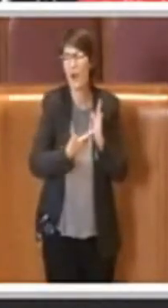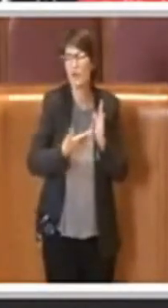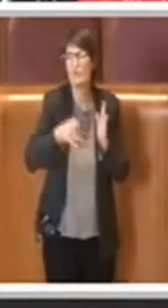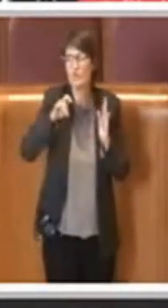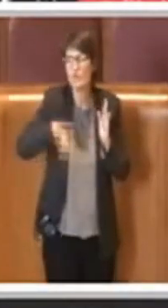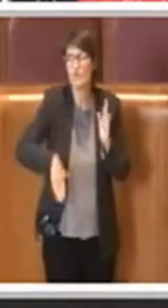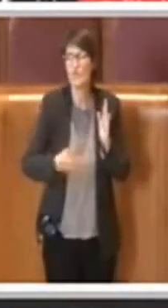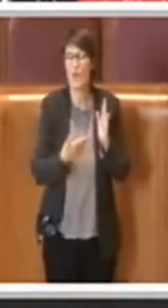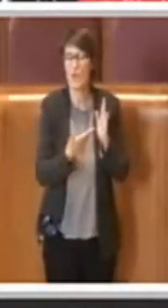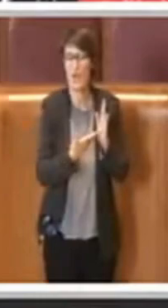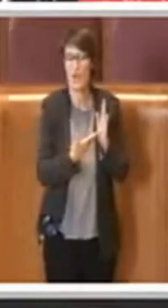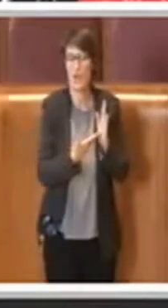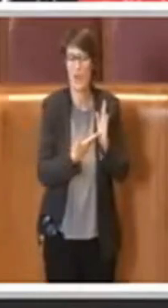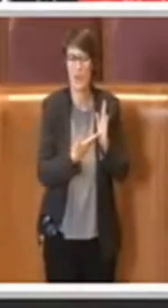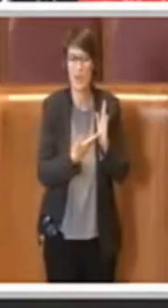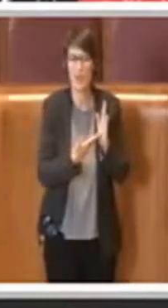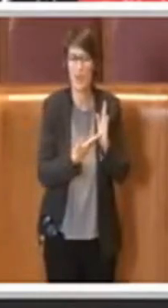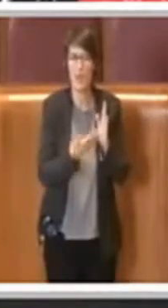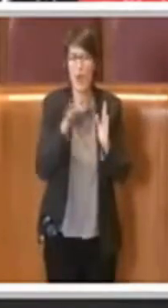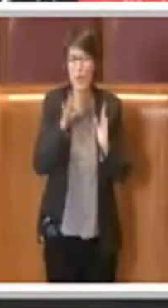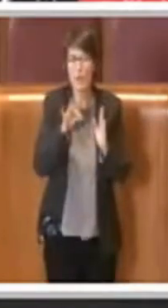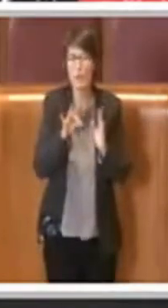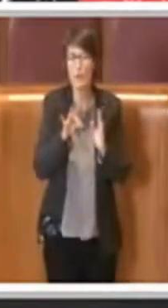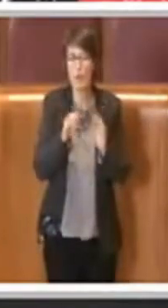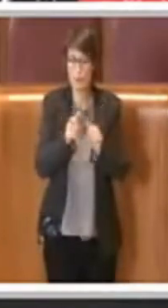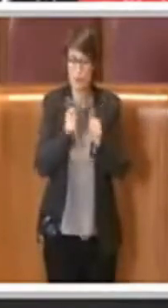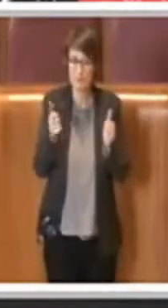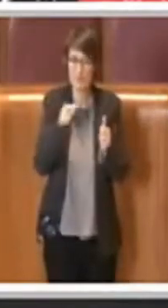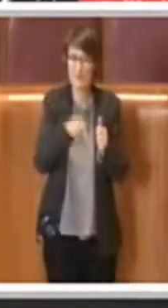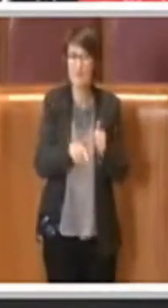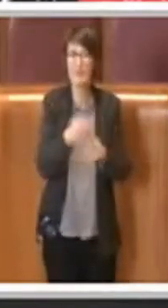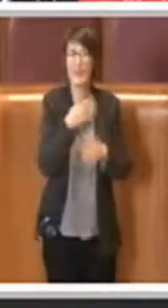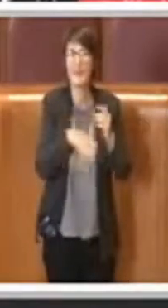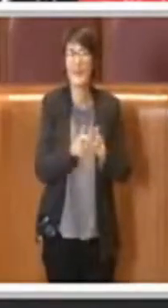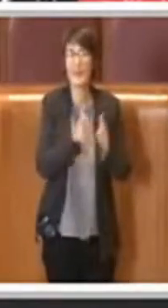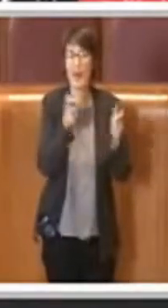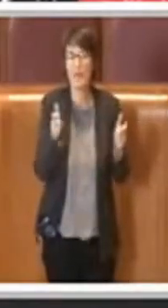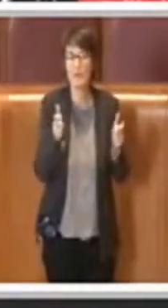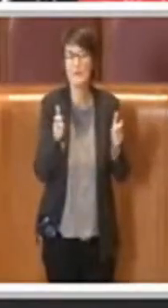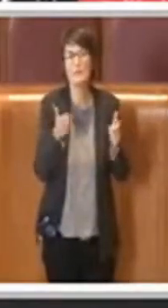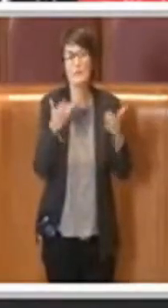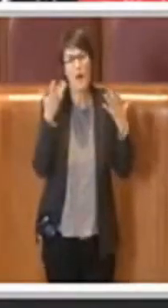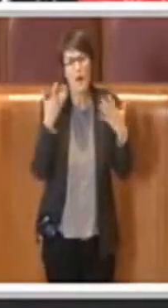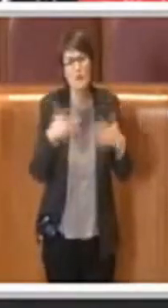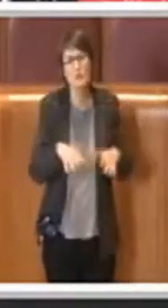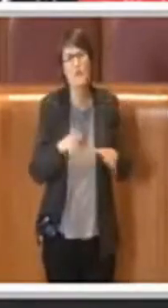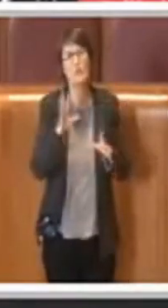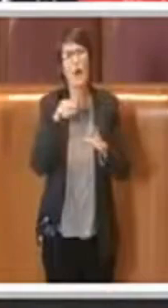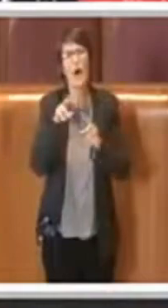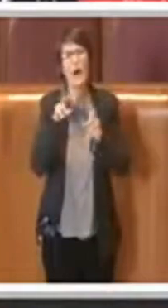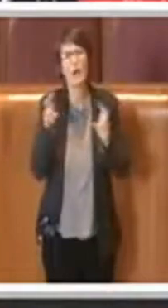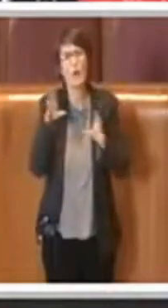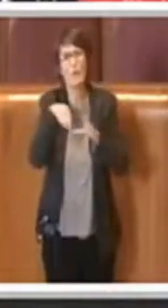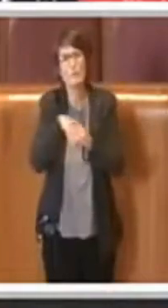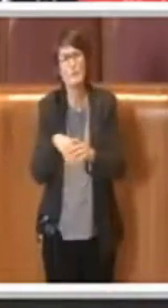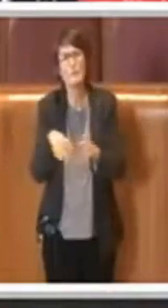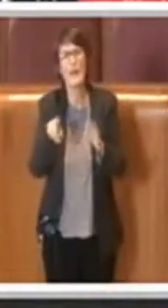azioni per la disabilità gravissima e questa oltretutto è già oggetto di decreti interministeriali e anche dei